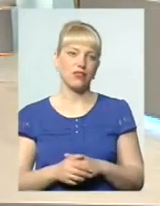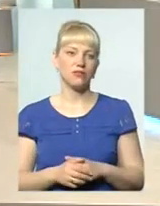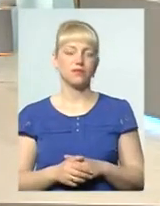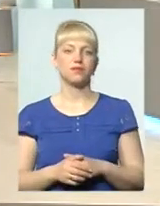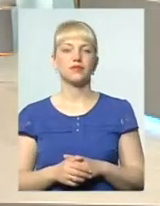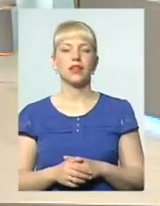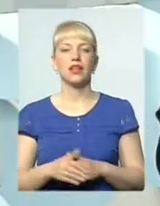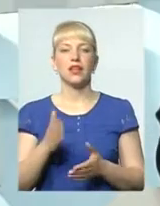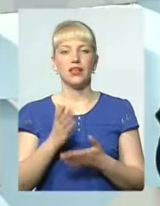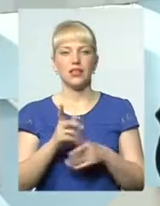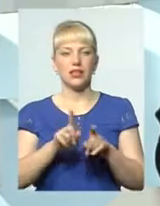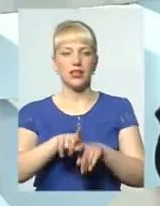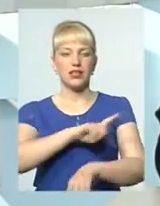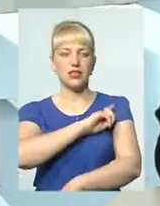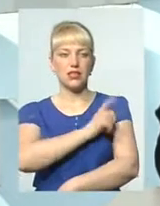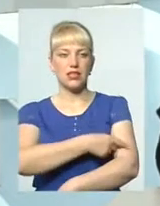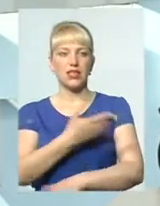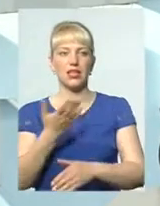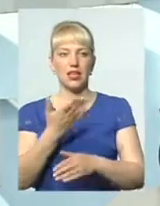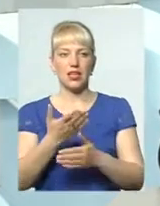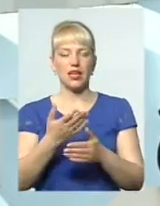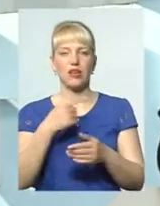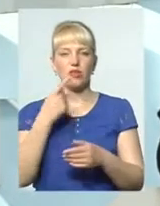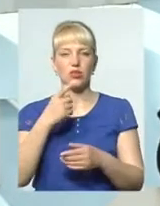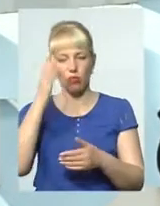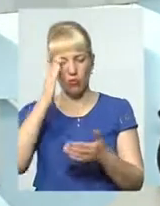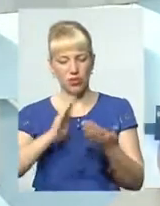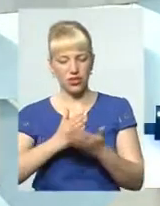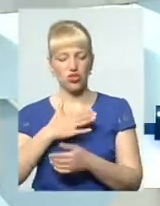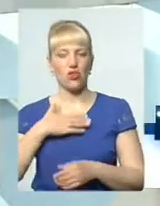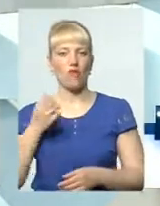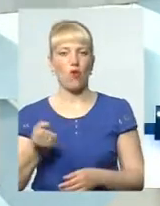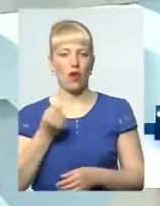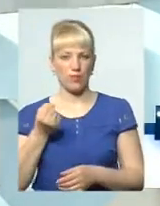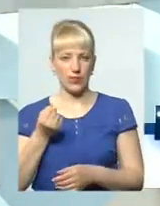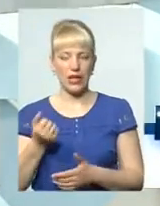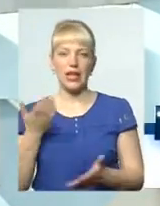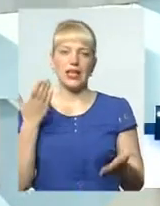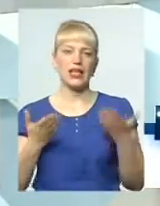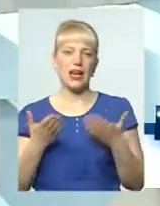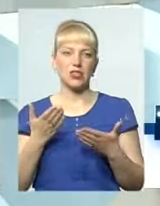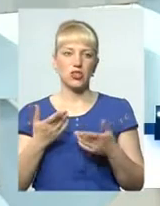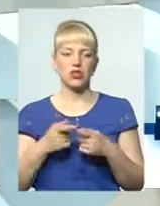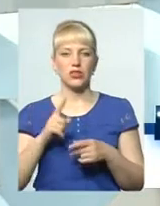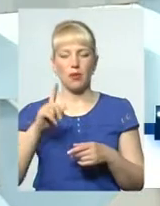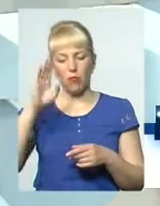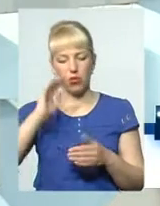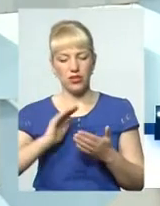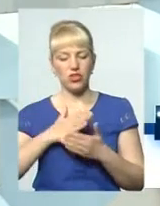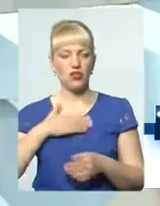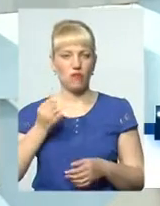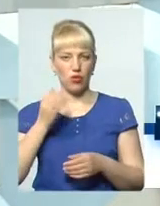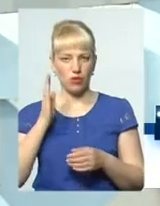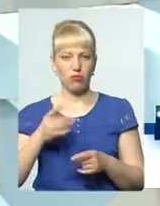Є така сила, яка називається політична воля в політиків. І якщо, наприклад, ця політична воля буде, можна буде